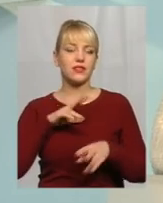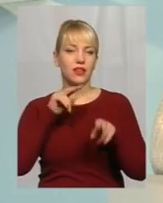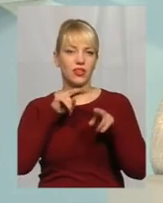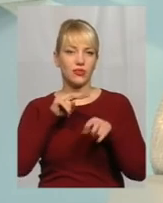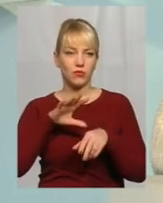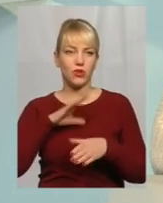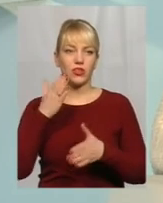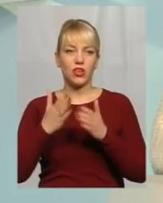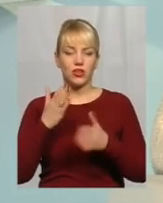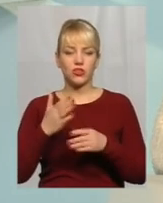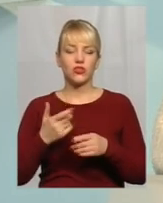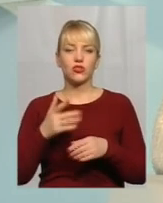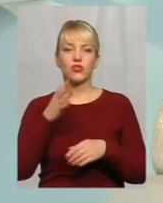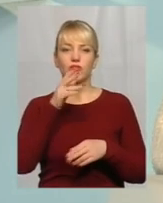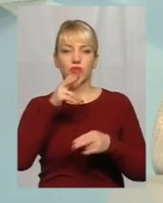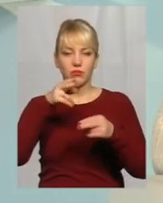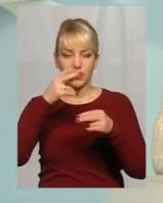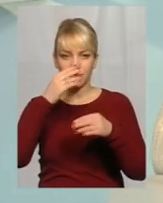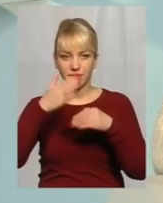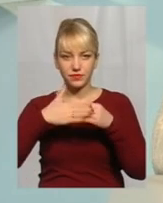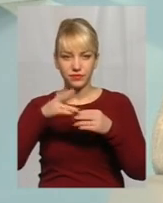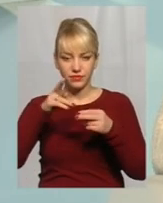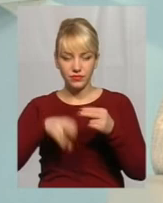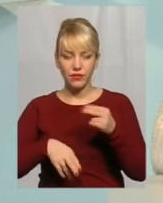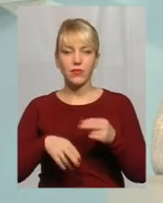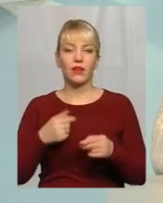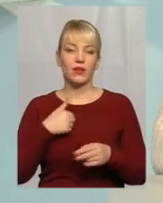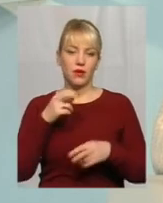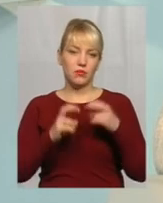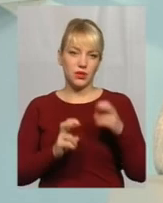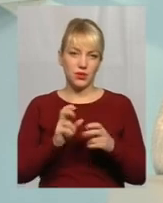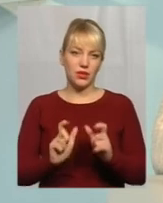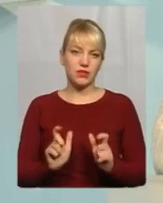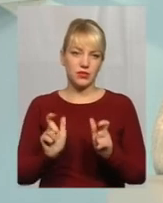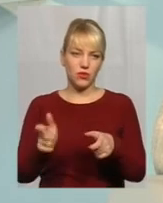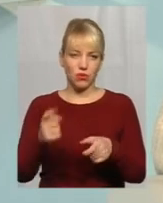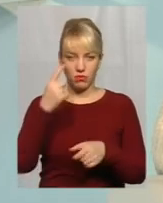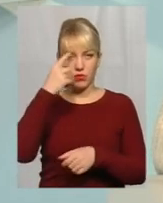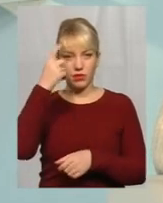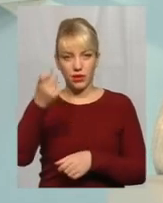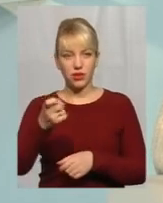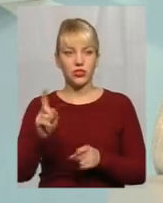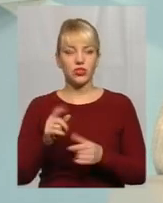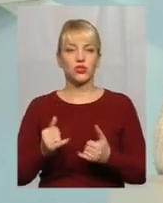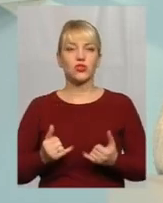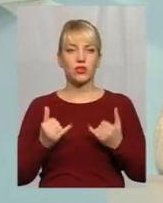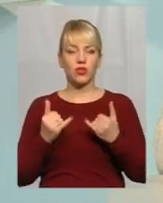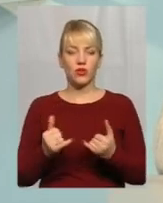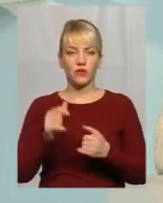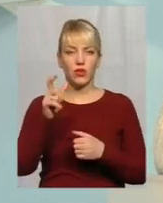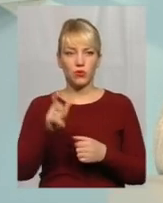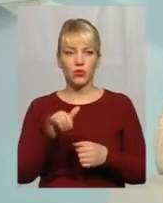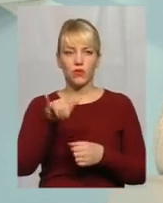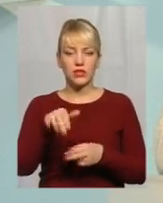закінчується міжповіручний інтервал Наше підприємство надсилає попередження, що, шановний абонент, вас